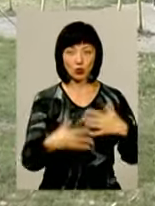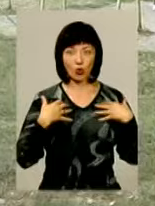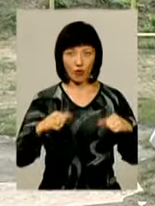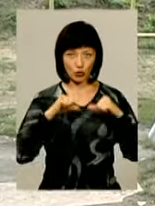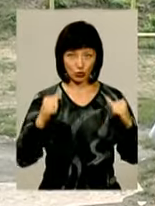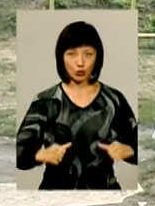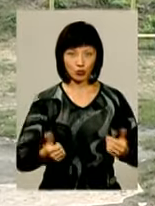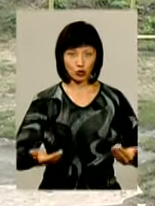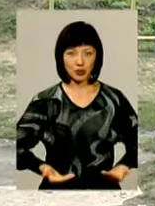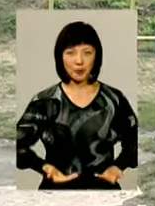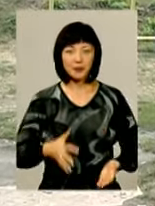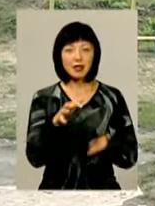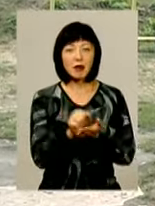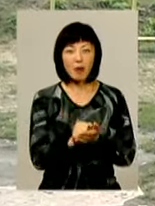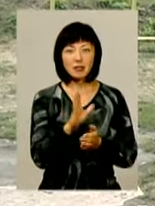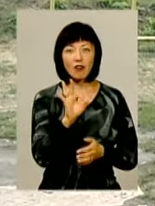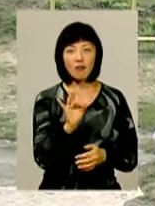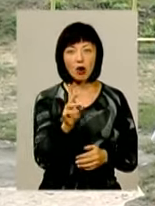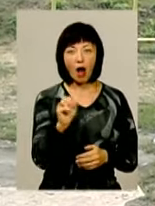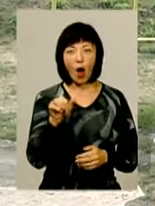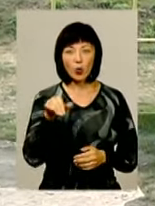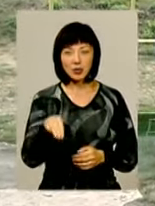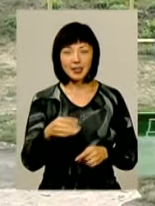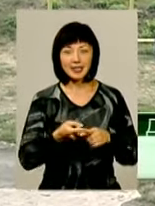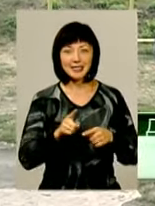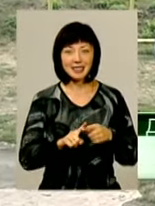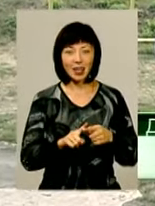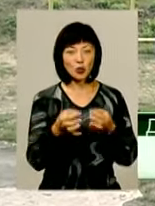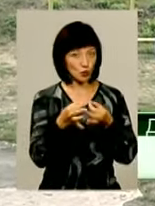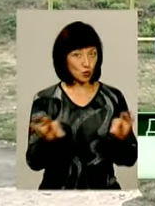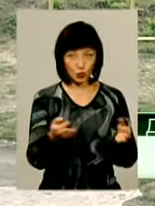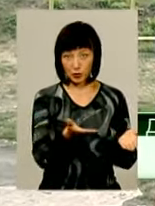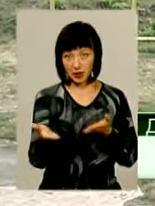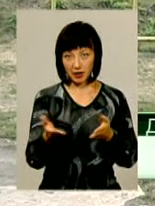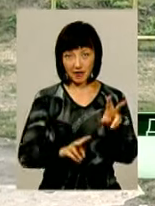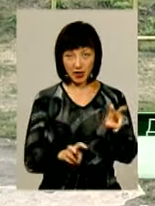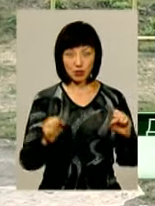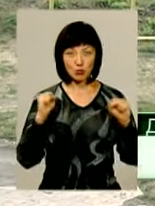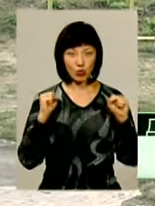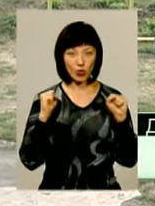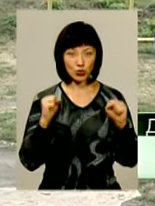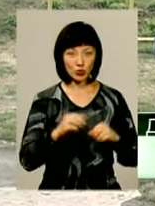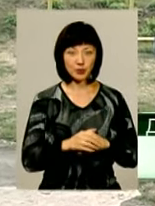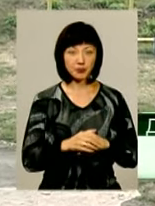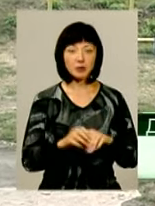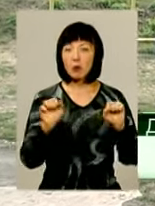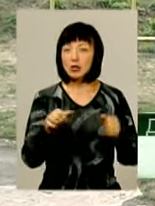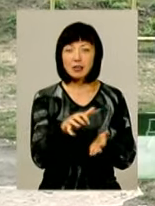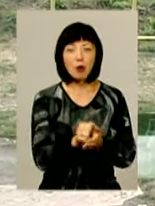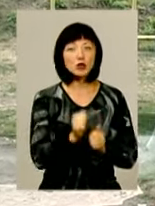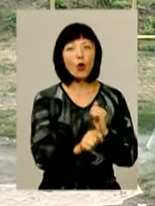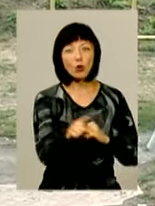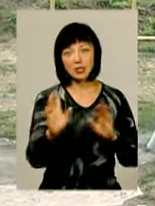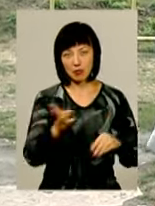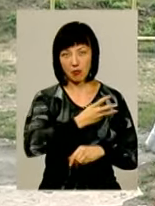спосібу життя. Займатися воркаутом цікаво тим, що воркаут – це дуже доступний від спорту. Воркаутом може займатися кожен,